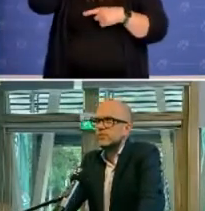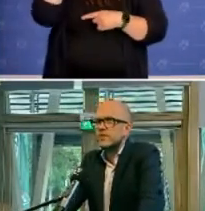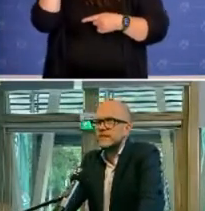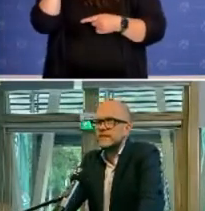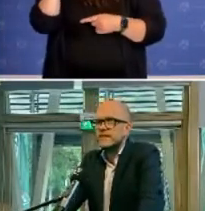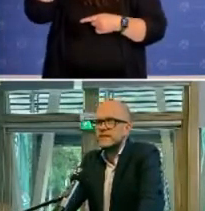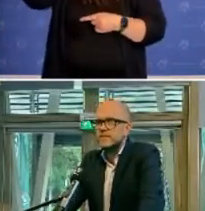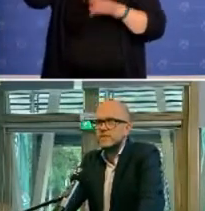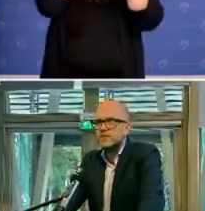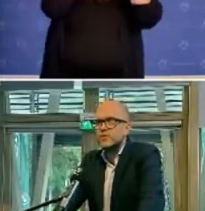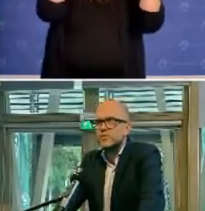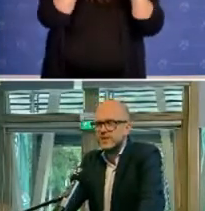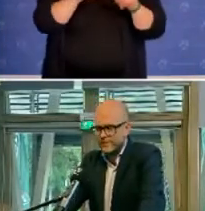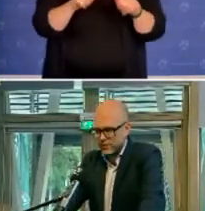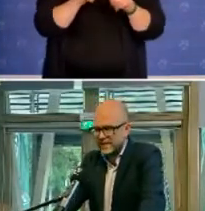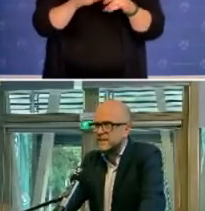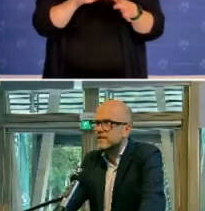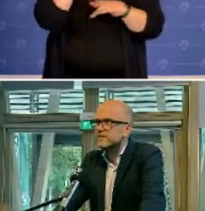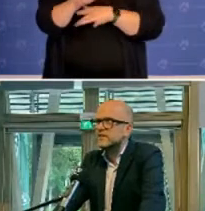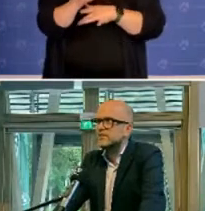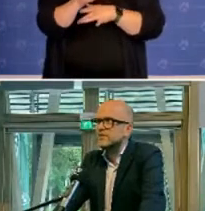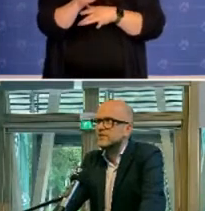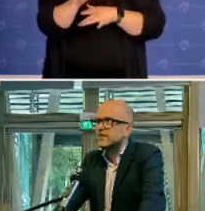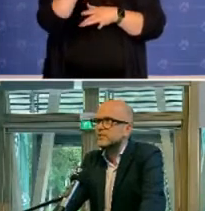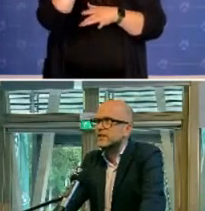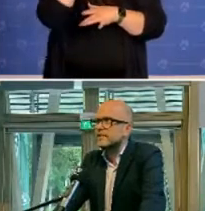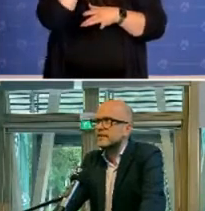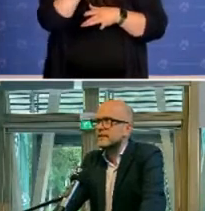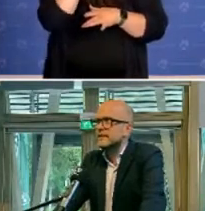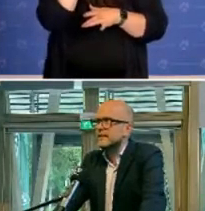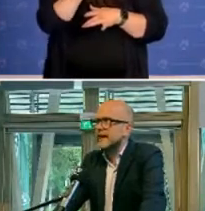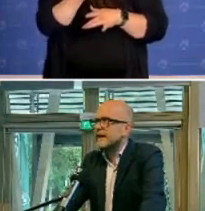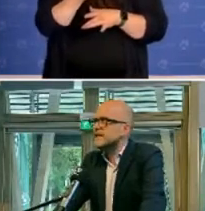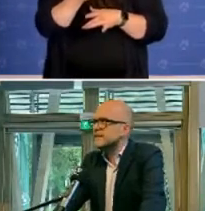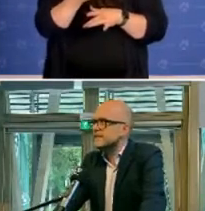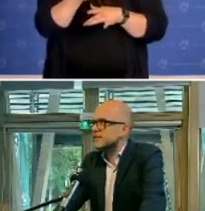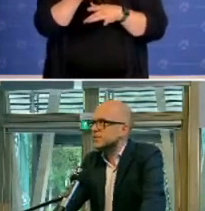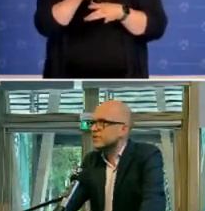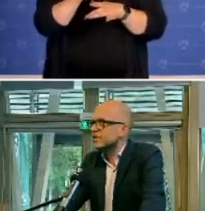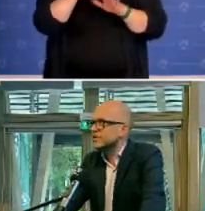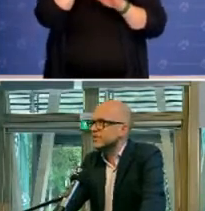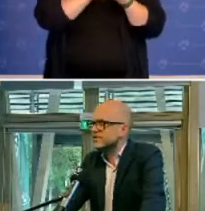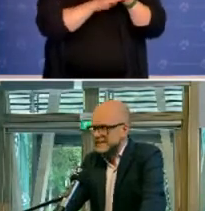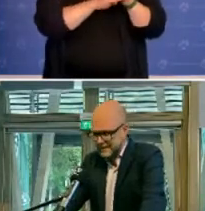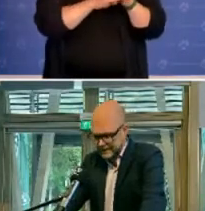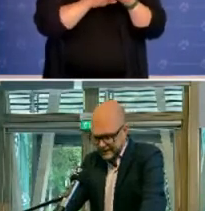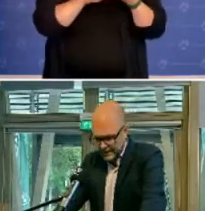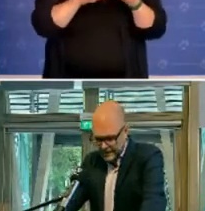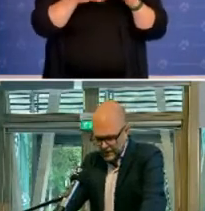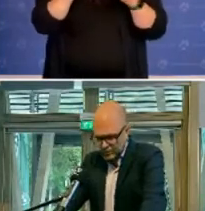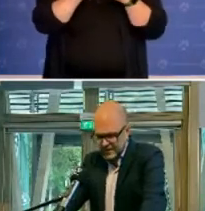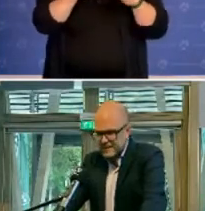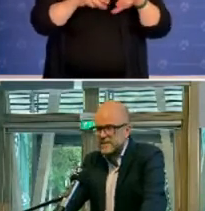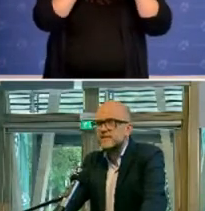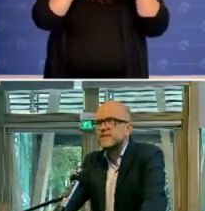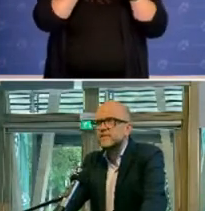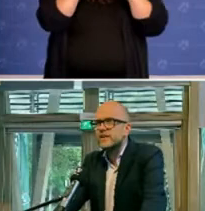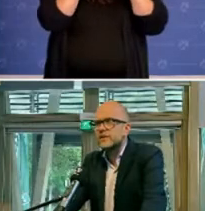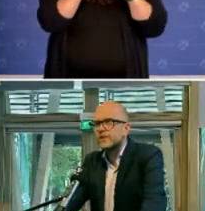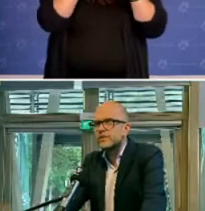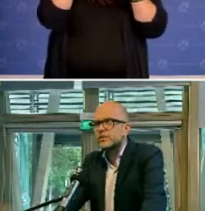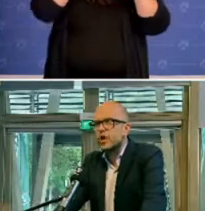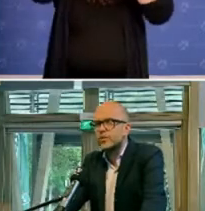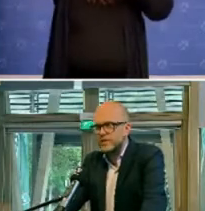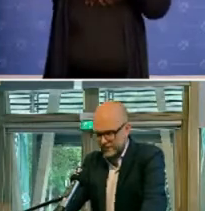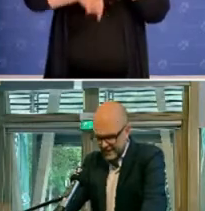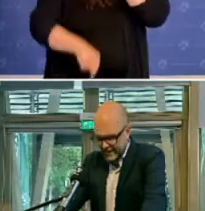Berliner Modell der Antisemitismusbekämpfung kennen. Deswegen würde ich dazu gerne einleitend ein paar Worte verlieren, um dann intensiver